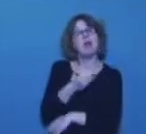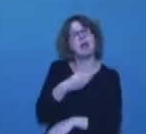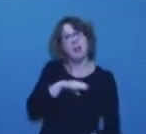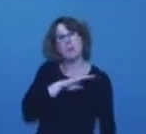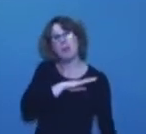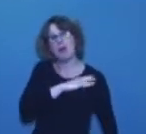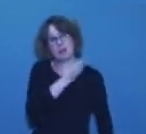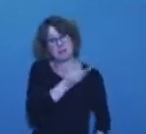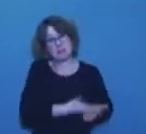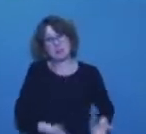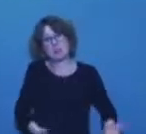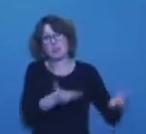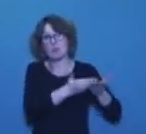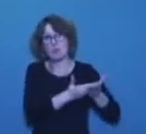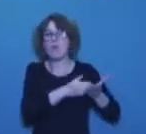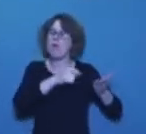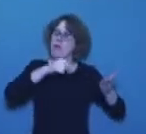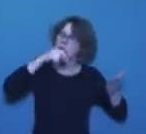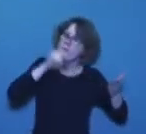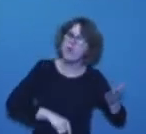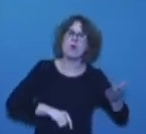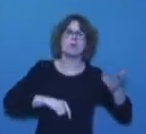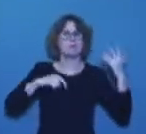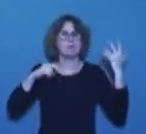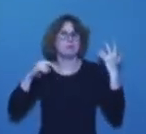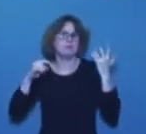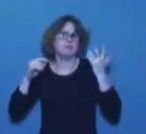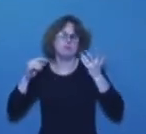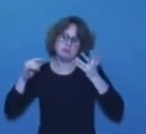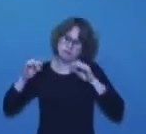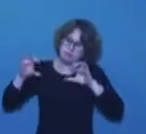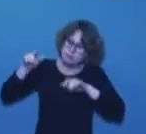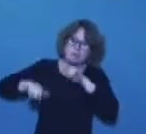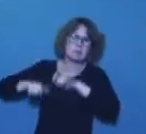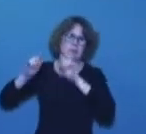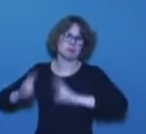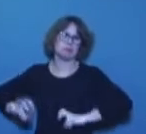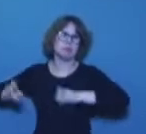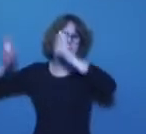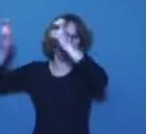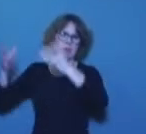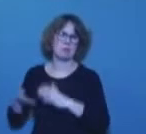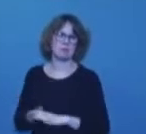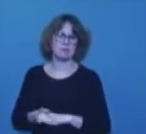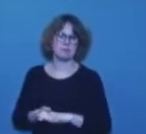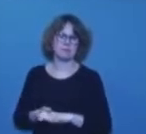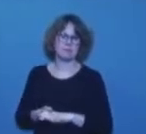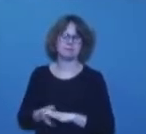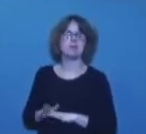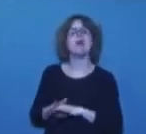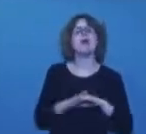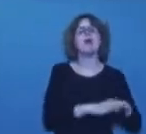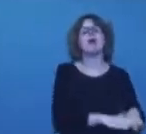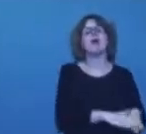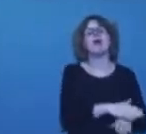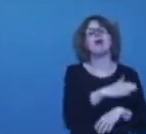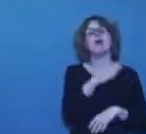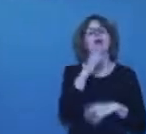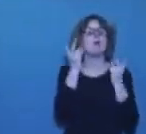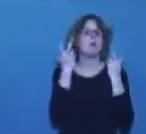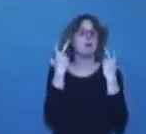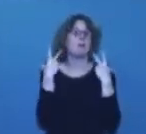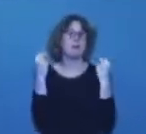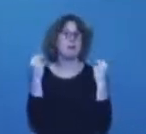qu'il faut que le SMIC augmente, à mon avis. Et Mme Le Pen, attention les gens